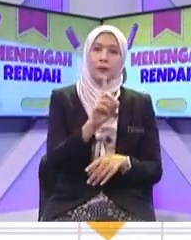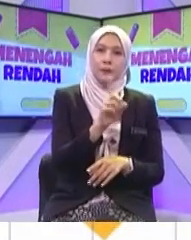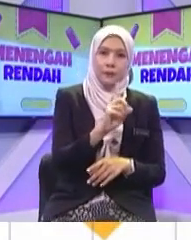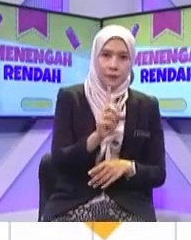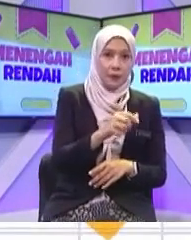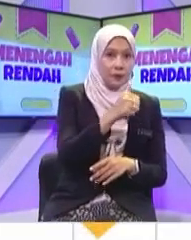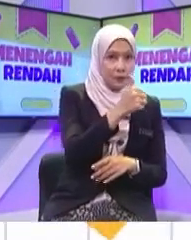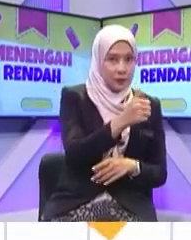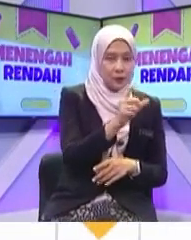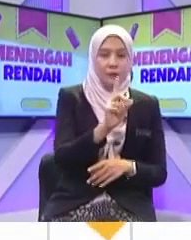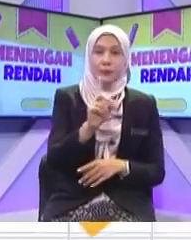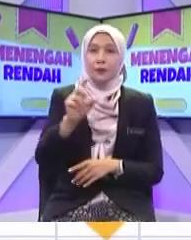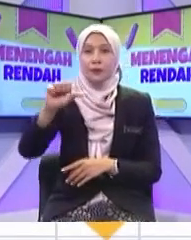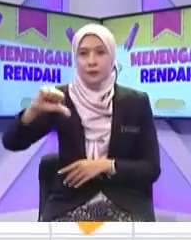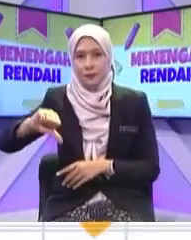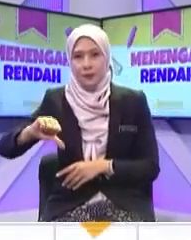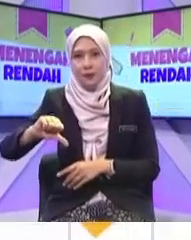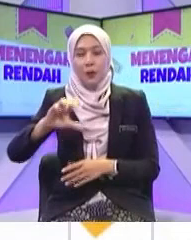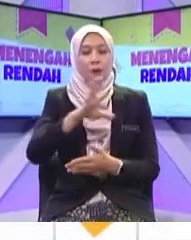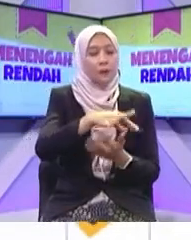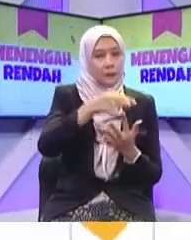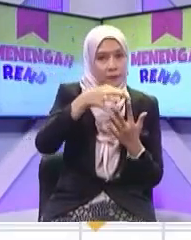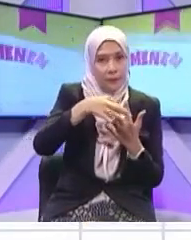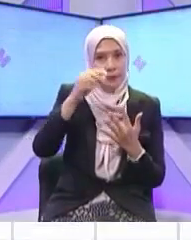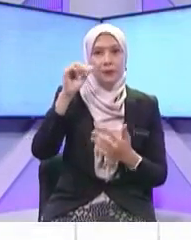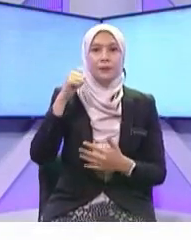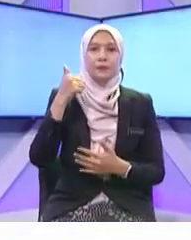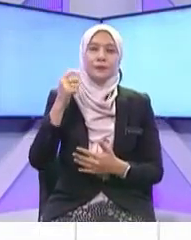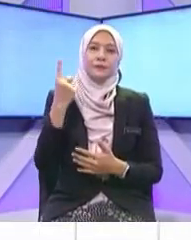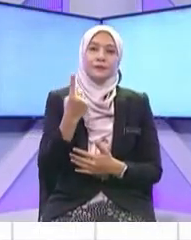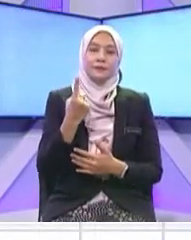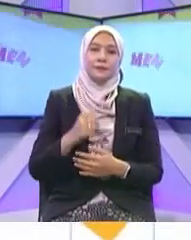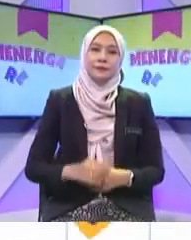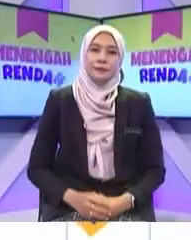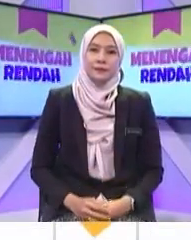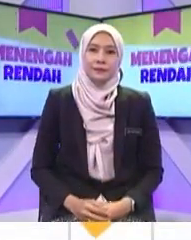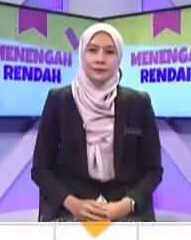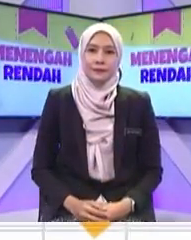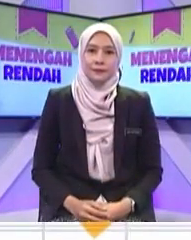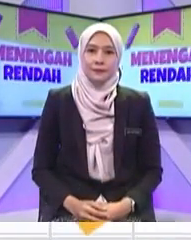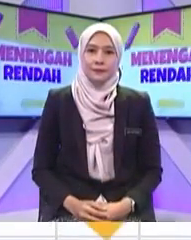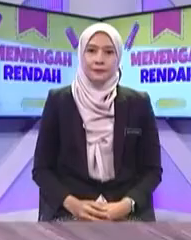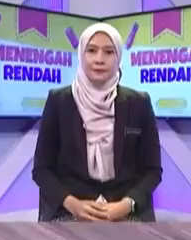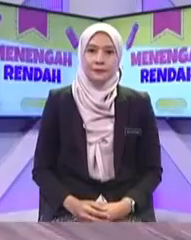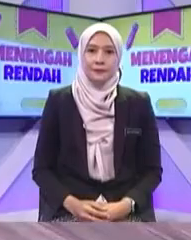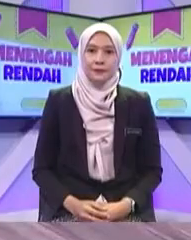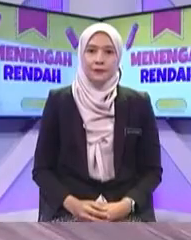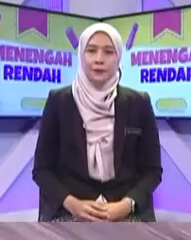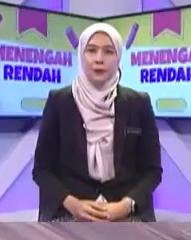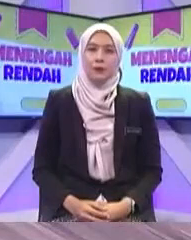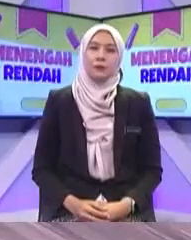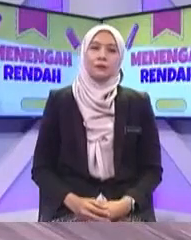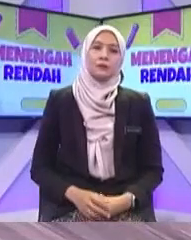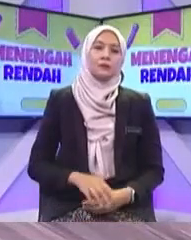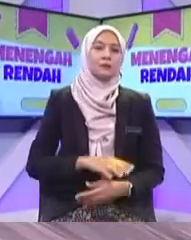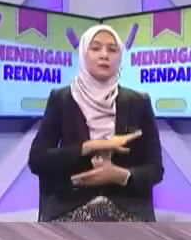baik Dan mana satu yang buruk Betul cikgu Sebab sekarang ni Mungkin Apa yang berlaku Di platform media sosial ni Banyak fiknah yang berlaku